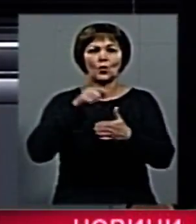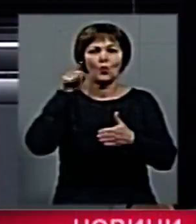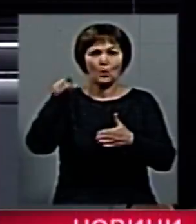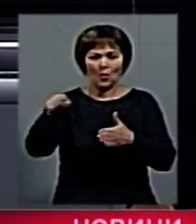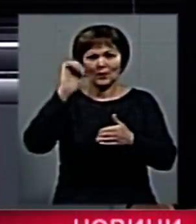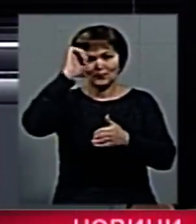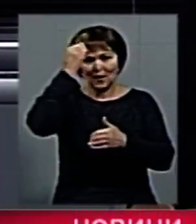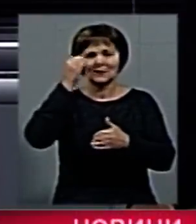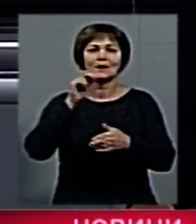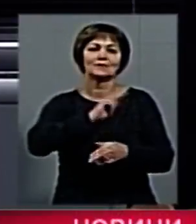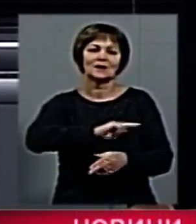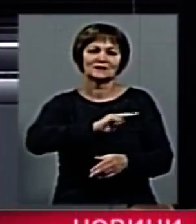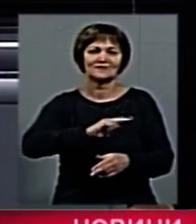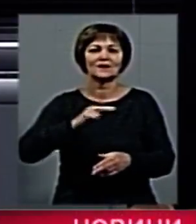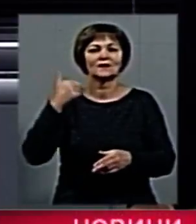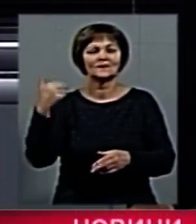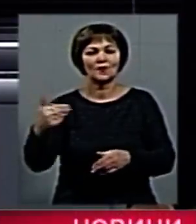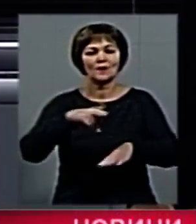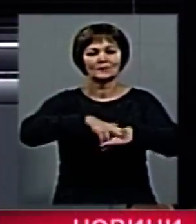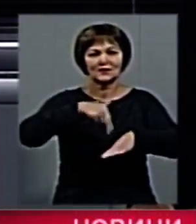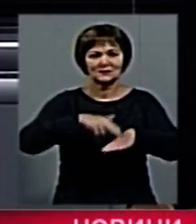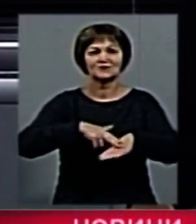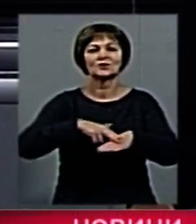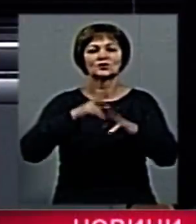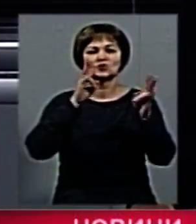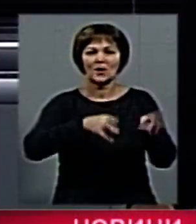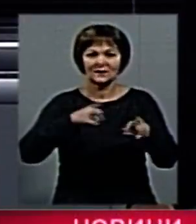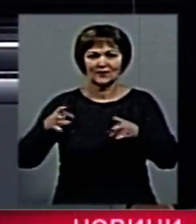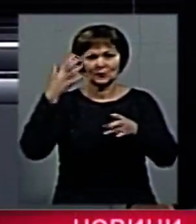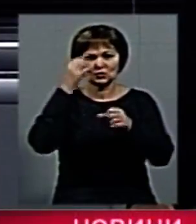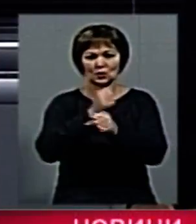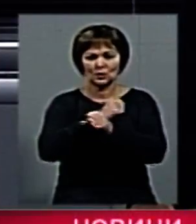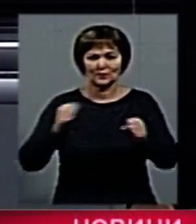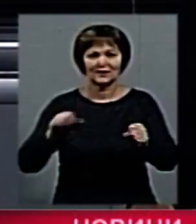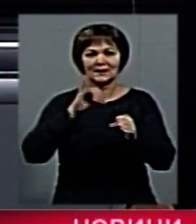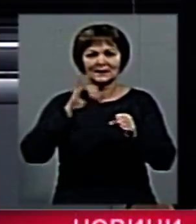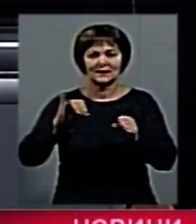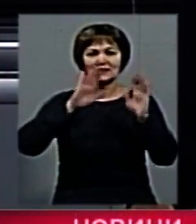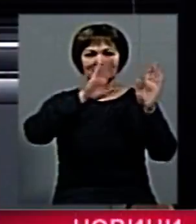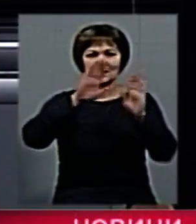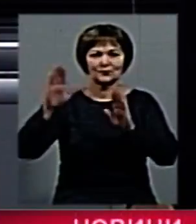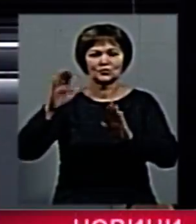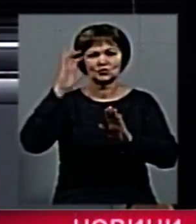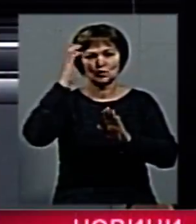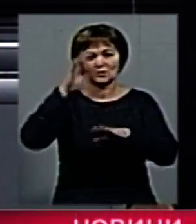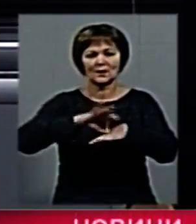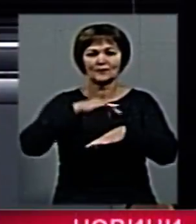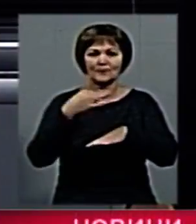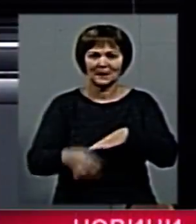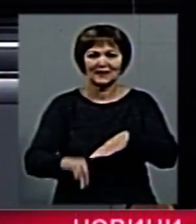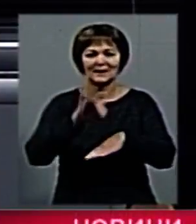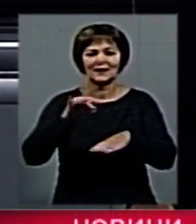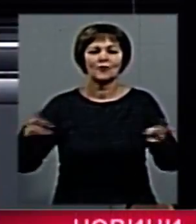пам'ятника працівникам органів внутрішніх справ жертвам Чорнобиля та пам'ятних знаків Чорнобіль і пожежним,